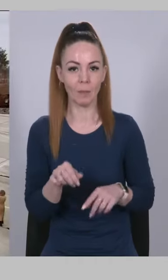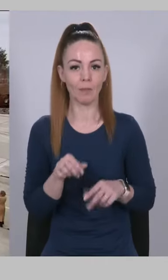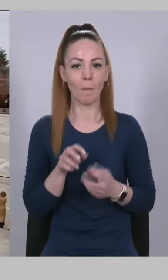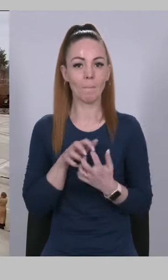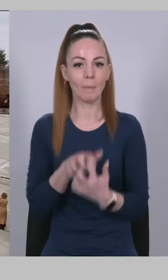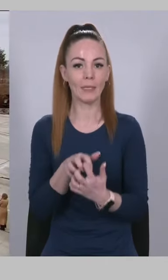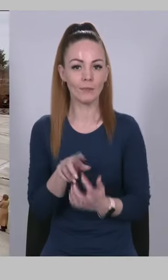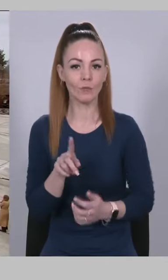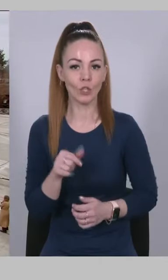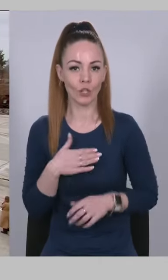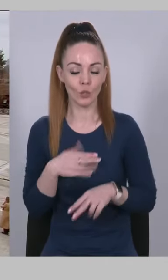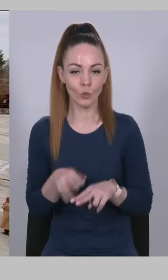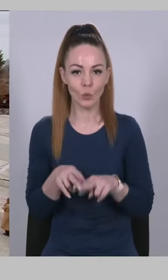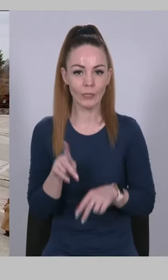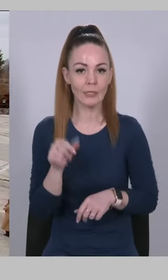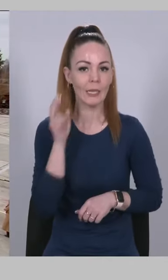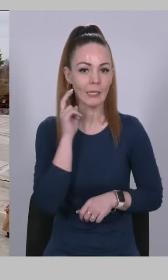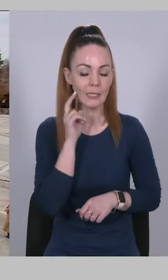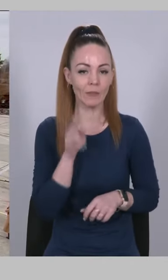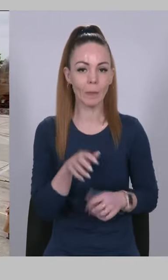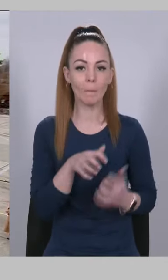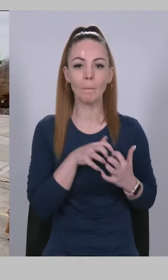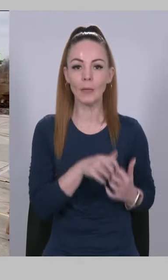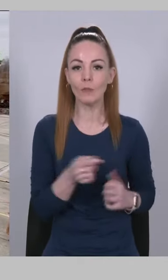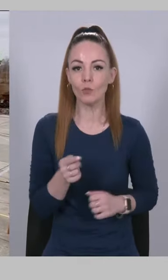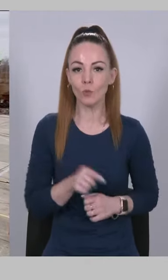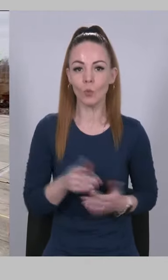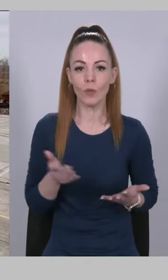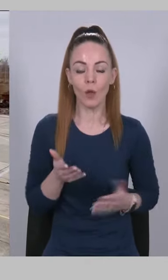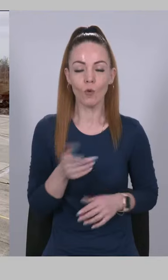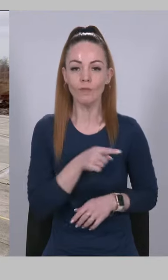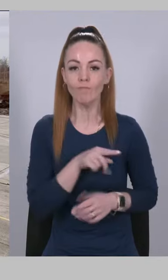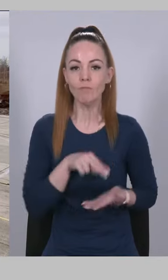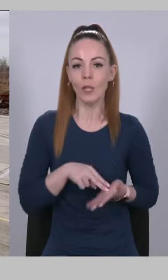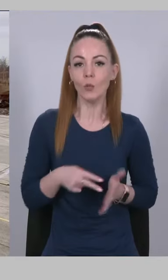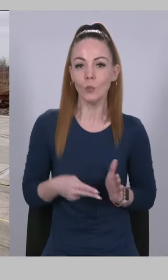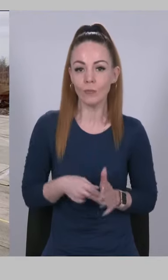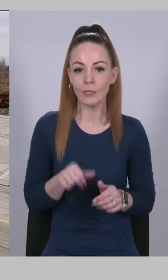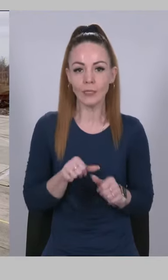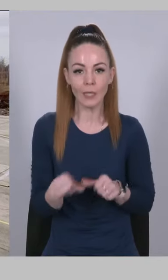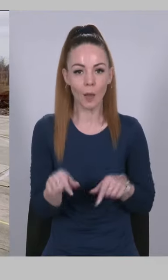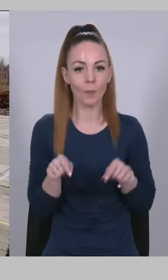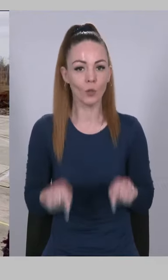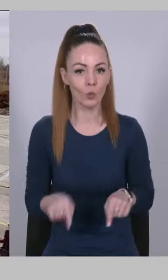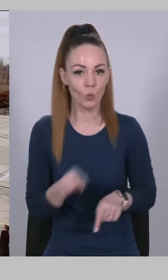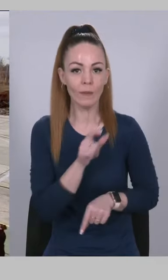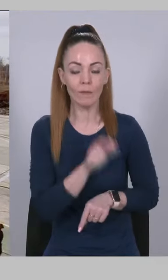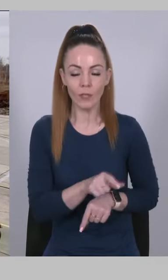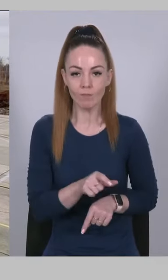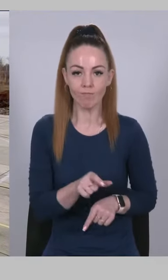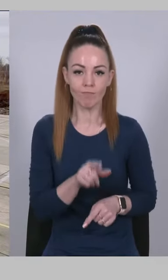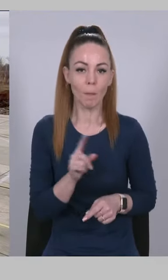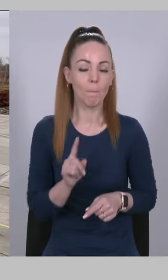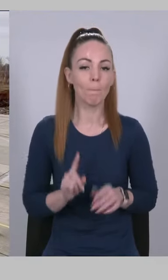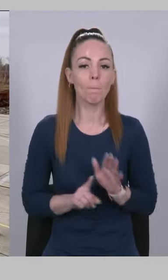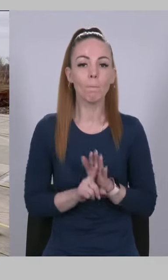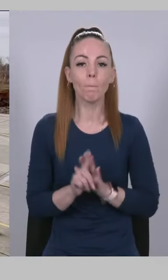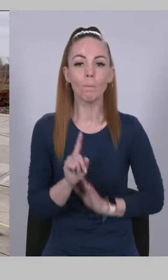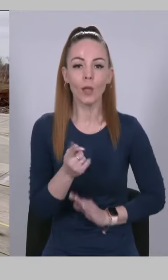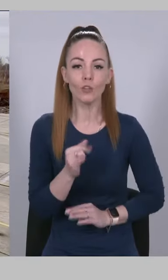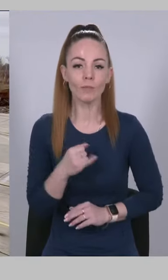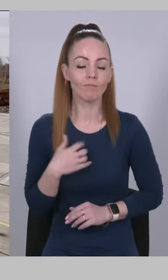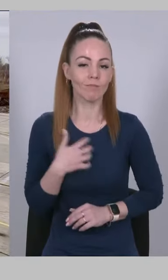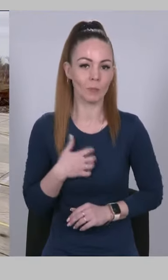Битву за Київ, ключову битву того Бліцкригу, який він планував І саме тут він зазнав першої і